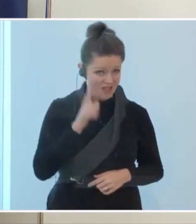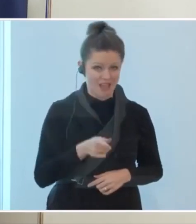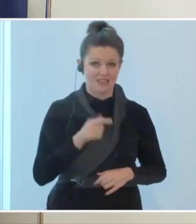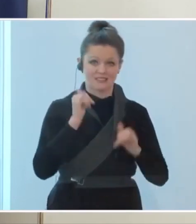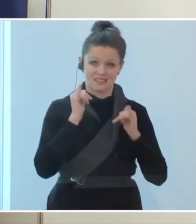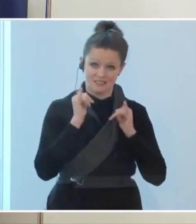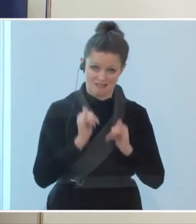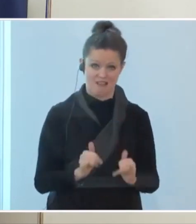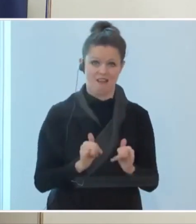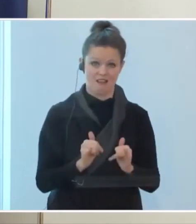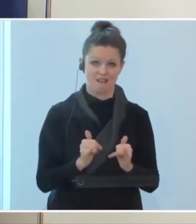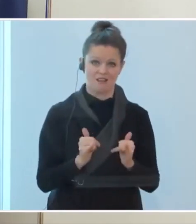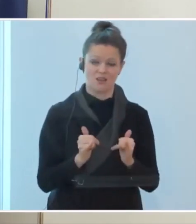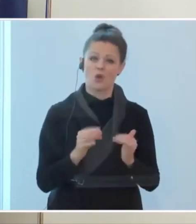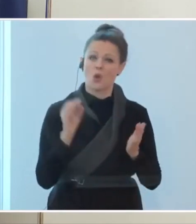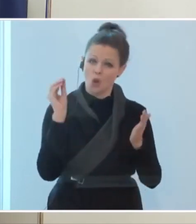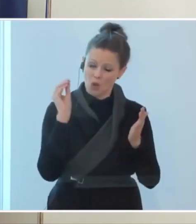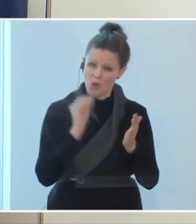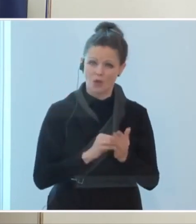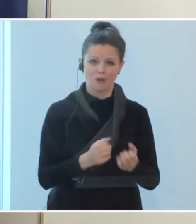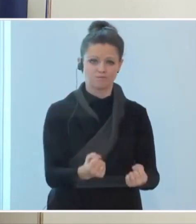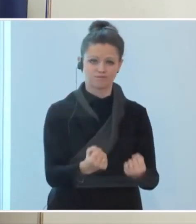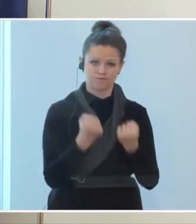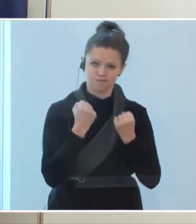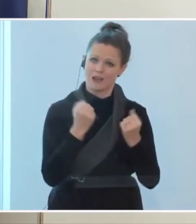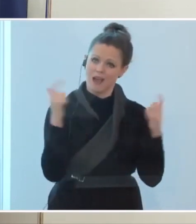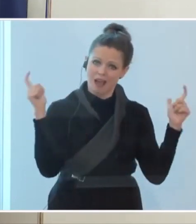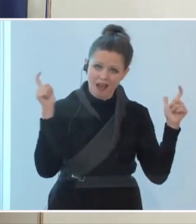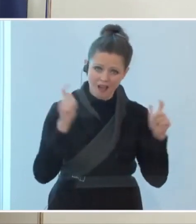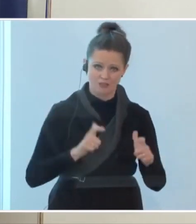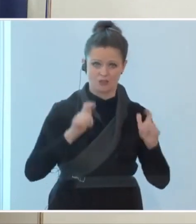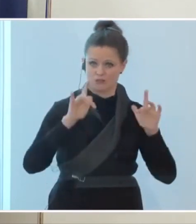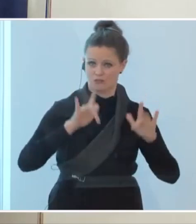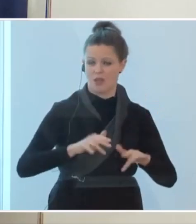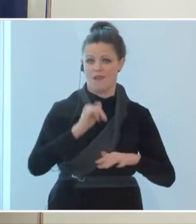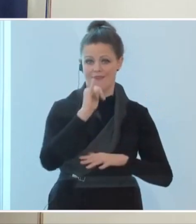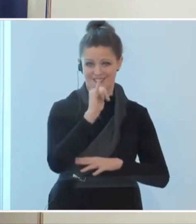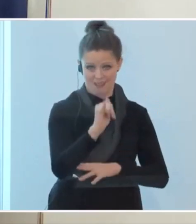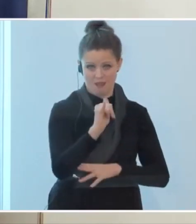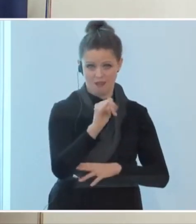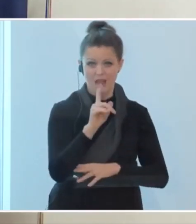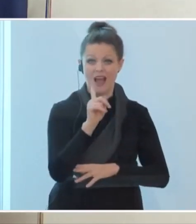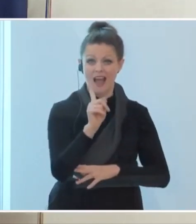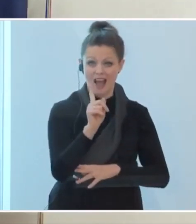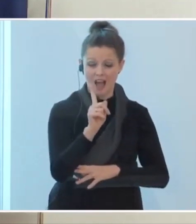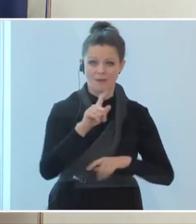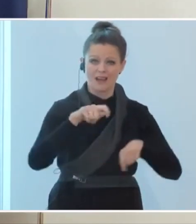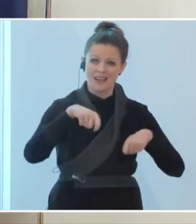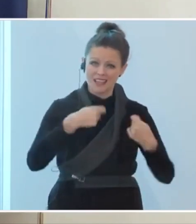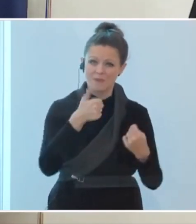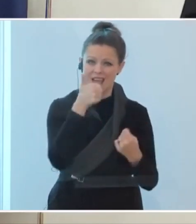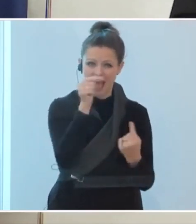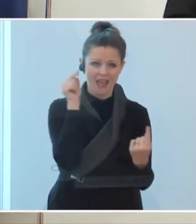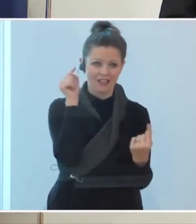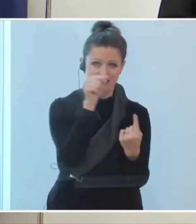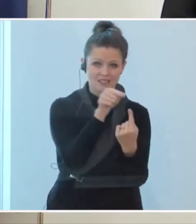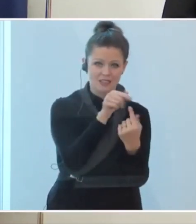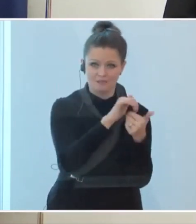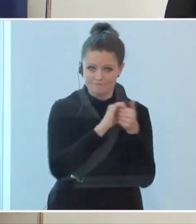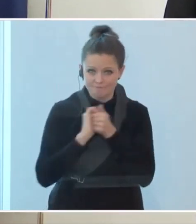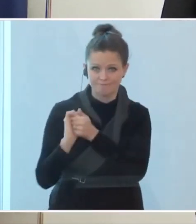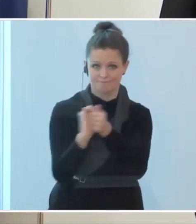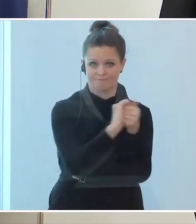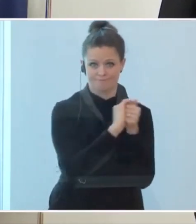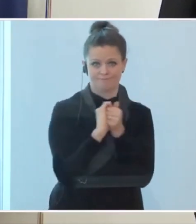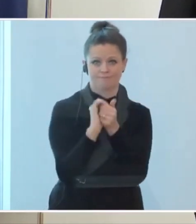nach wie vor starke Einschränkungen sind, aber ich glaube, es gibt ein Ziel, das uns alle vereint, nämlich dass